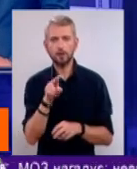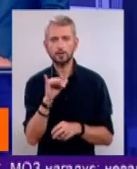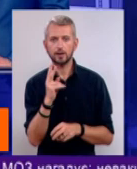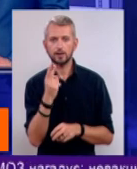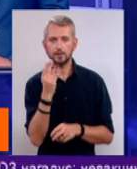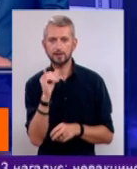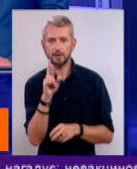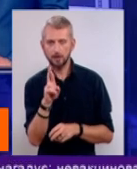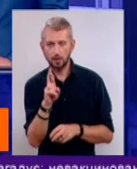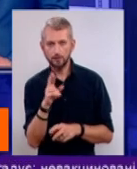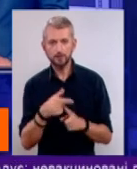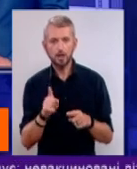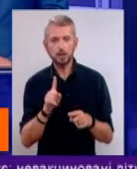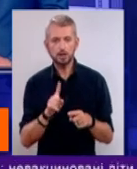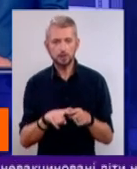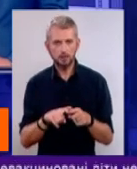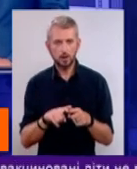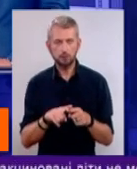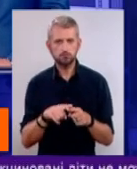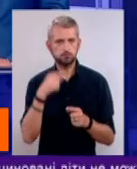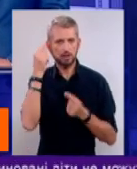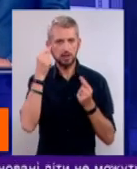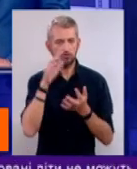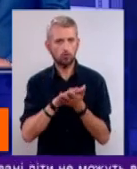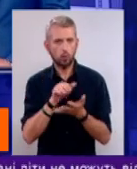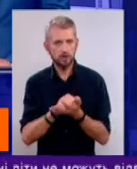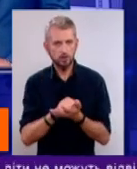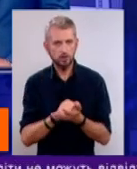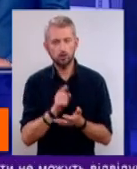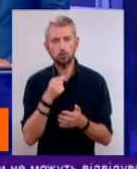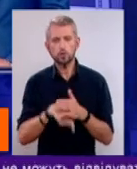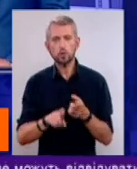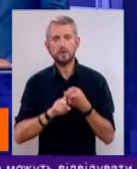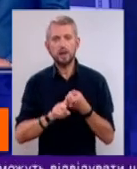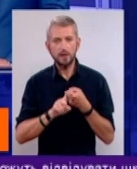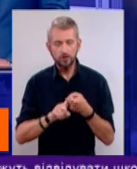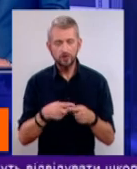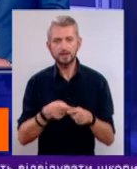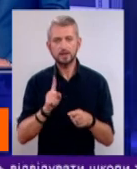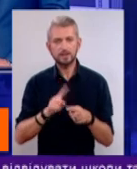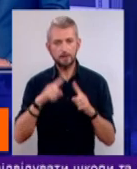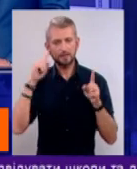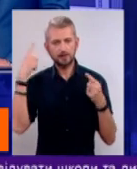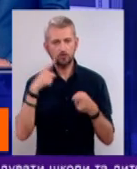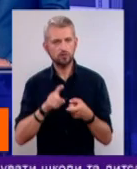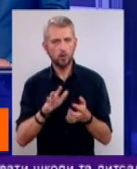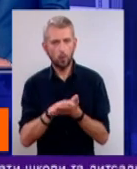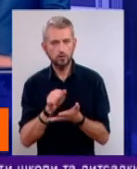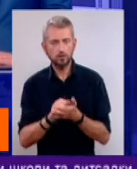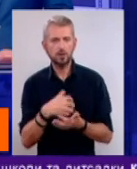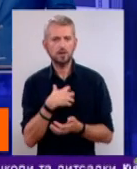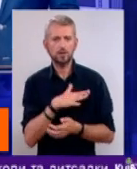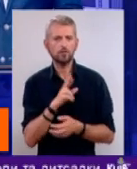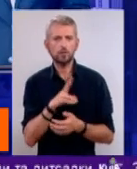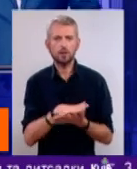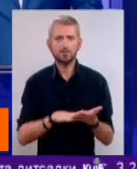Нехімічна аддикція – це вже розлад, психічний розлад, тому що залежність – це психічний розлад, я нагадаю. Немає значення, як він називається